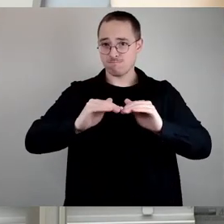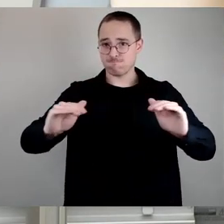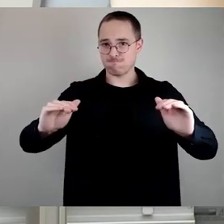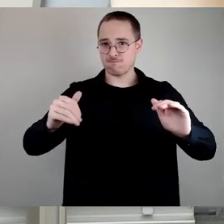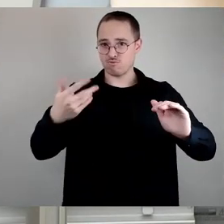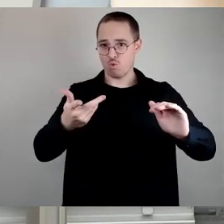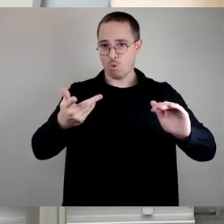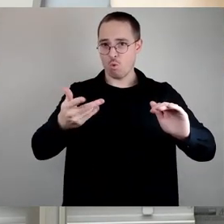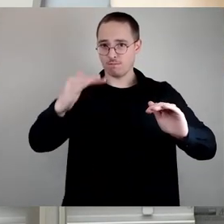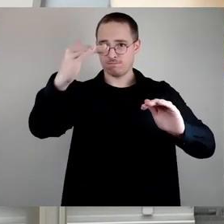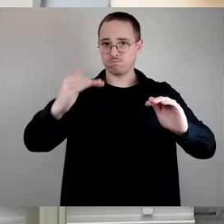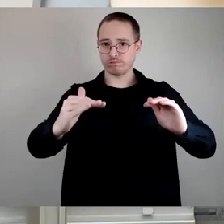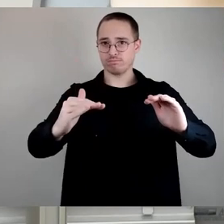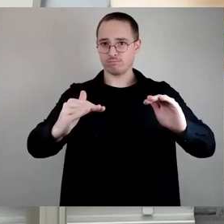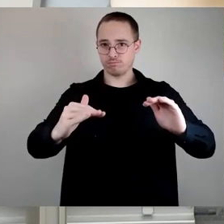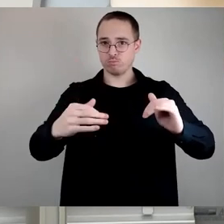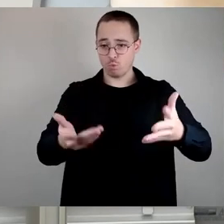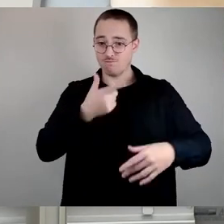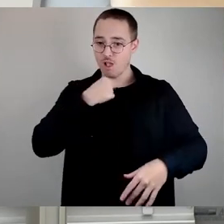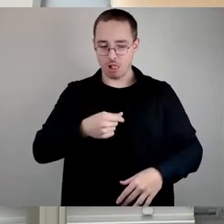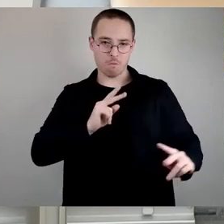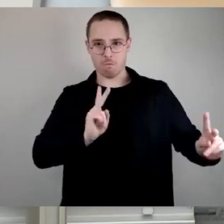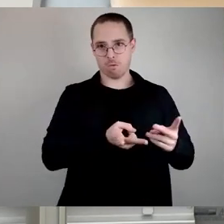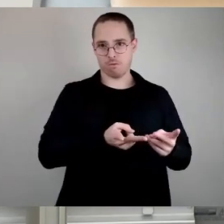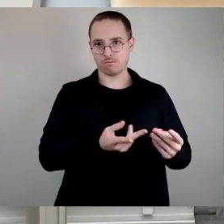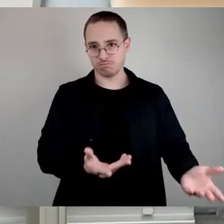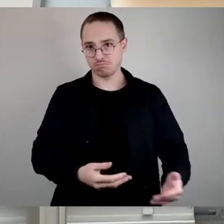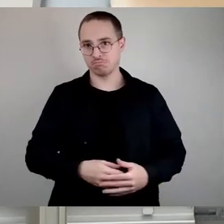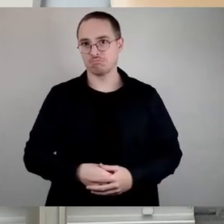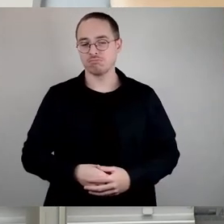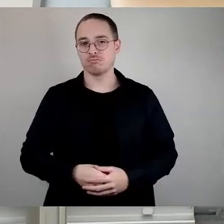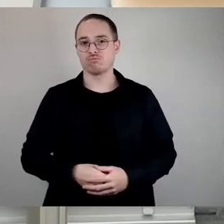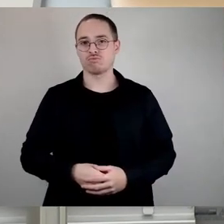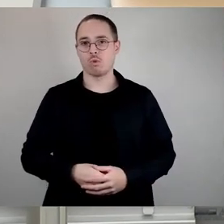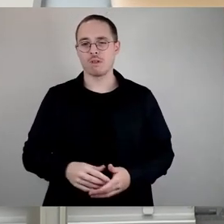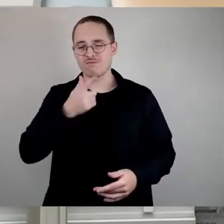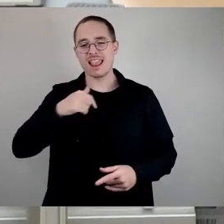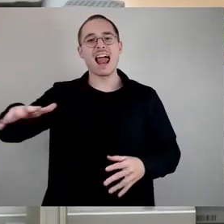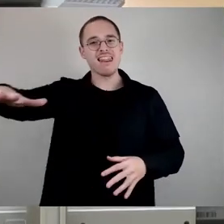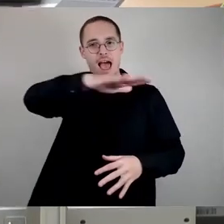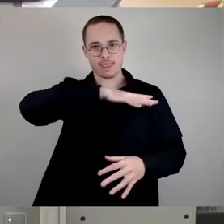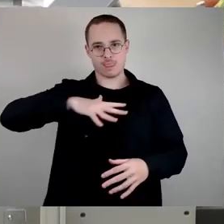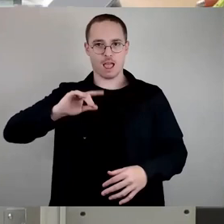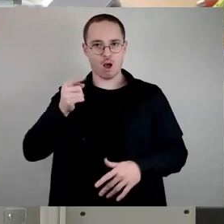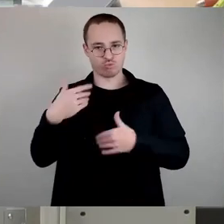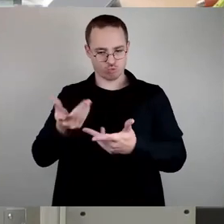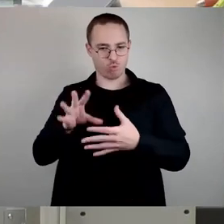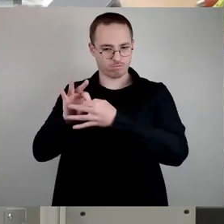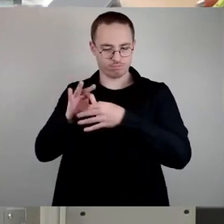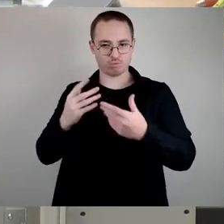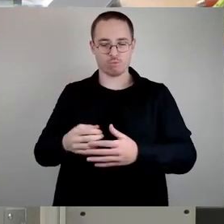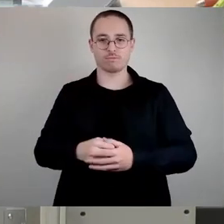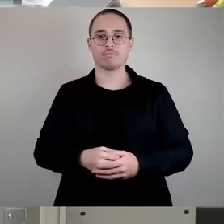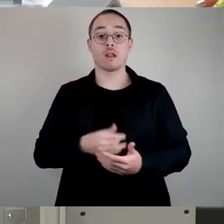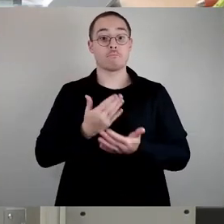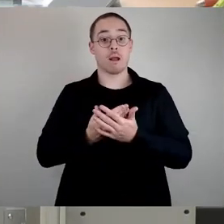abgesenkt wird, das gesetzliche Minimum. Das heißt, kurzum, der steuerzahlende Bürger, der das Bruttosozialprodukt erwirtschaftet, der ja im Moment